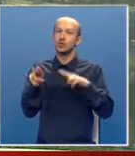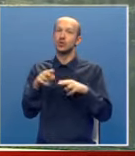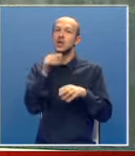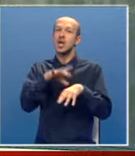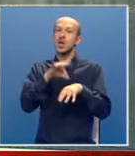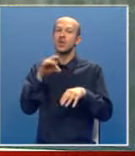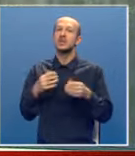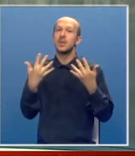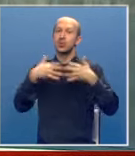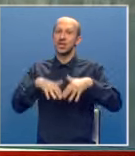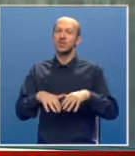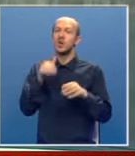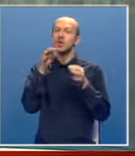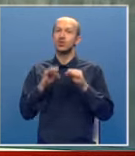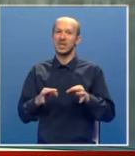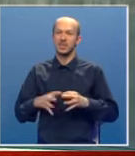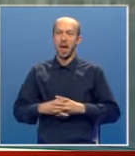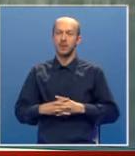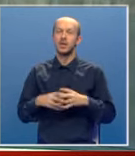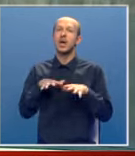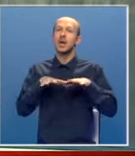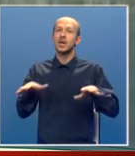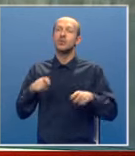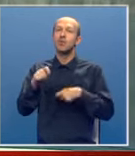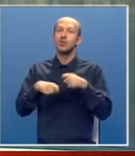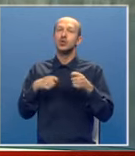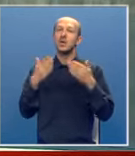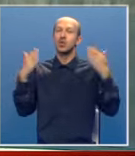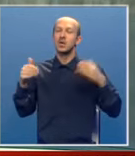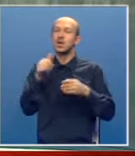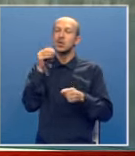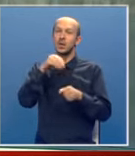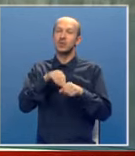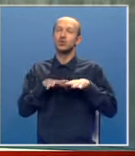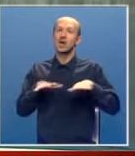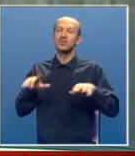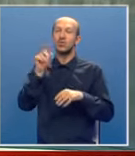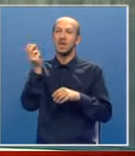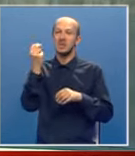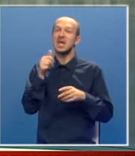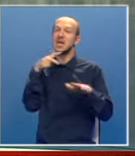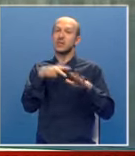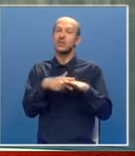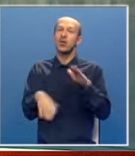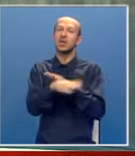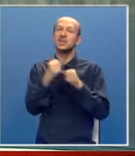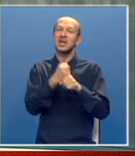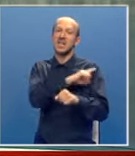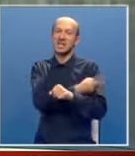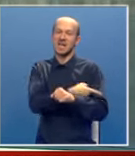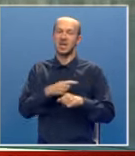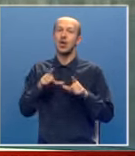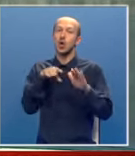inovativnim preduzećima i stručenacima da razviju poslovne modele, doprinesu razvoj Republike i zaustave odliv radne snage.